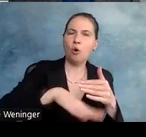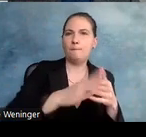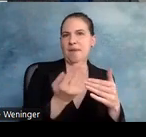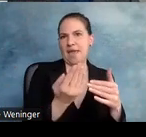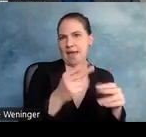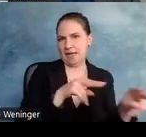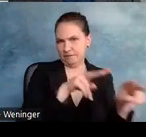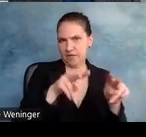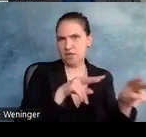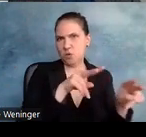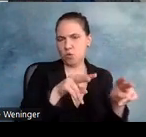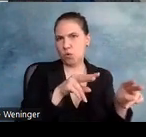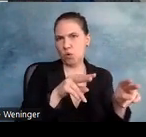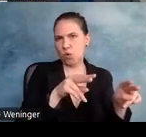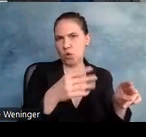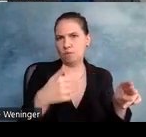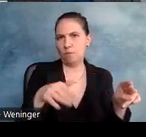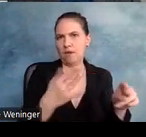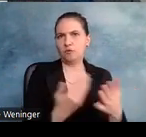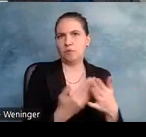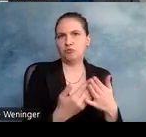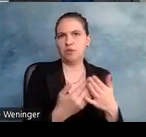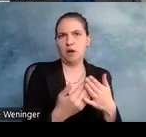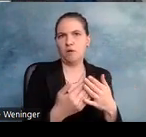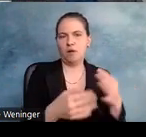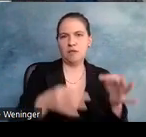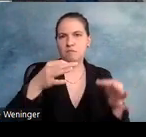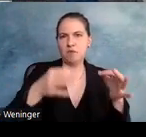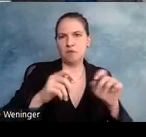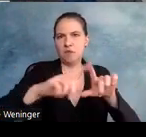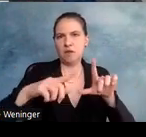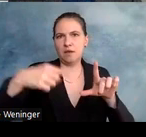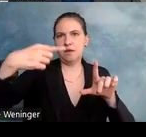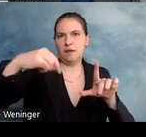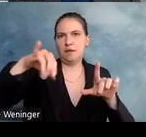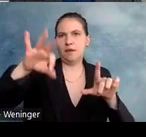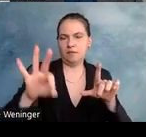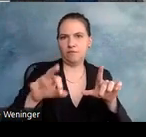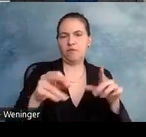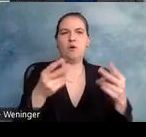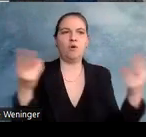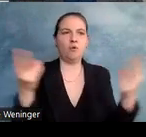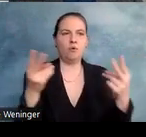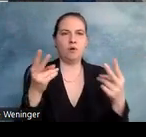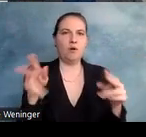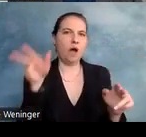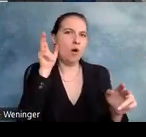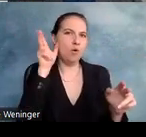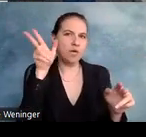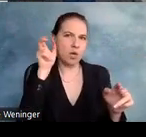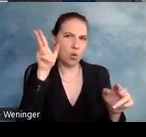Dazu gehört im Prinzip auch irgendwelche animierten Bildchen mit GIFs oder auch Audio Clips